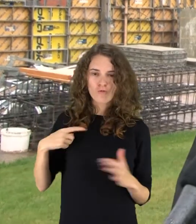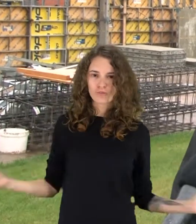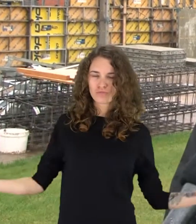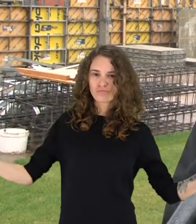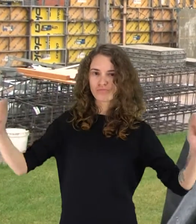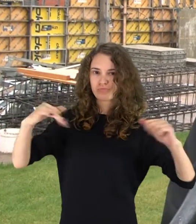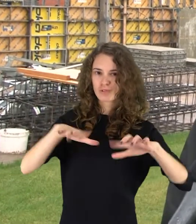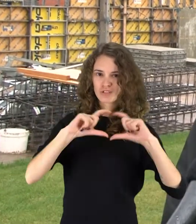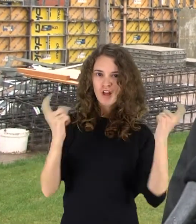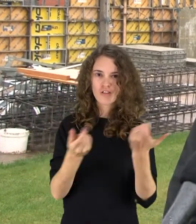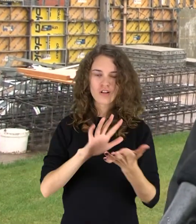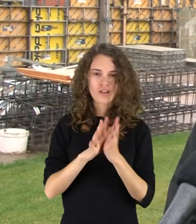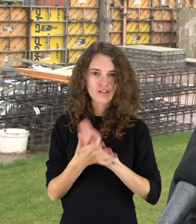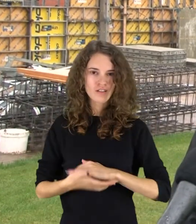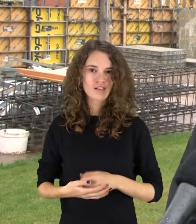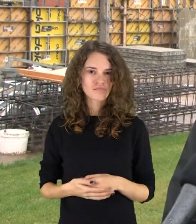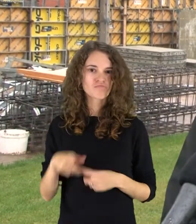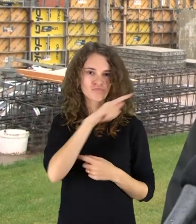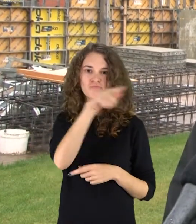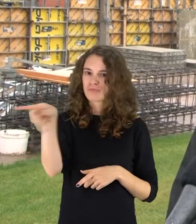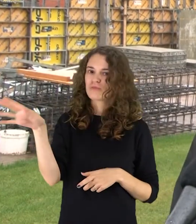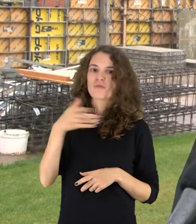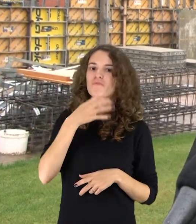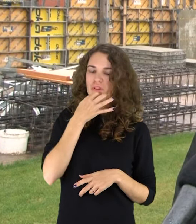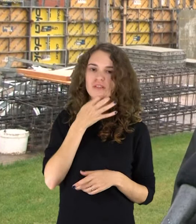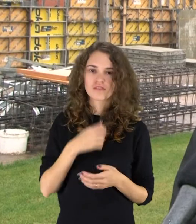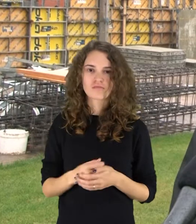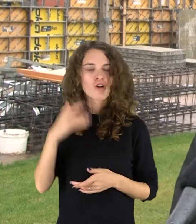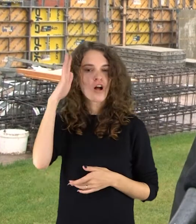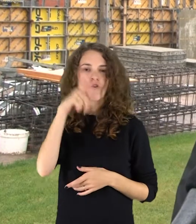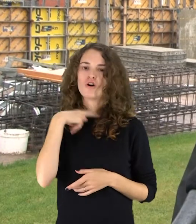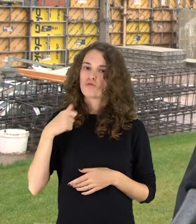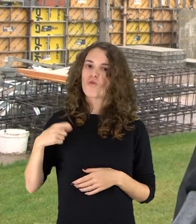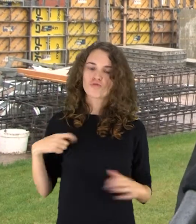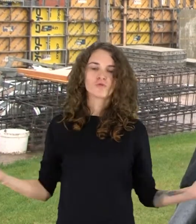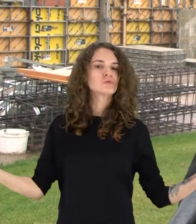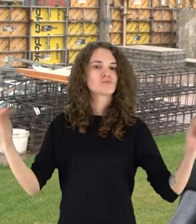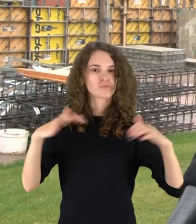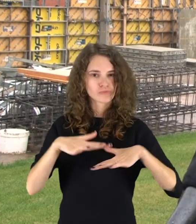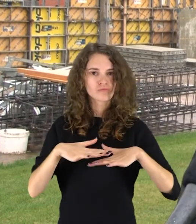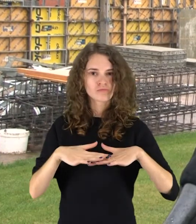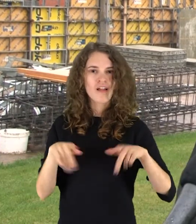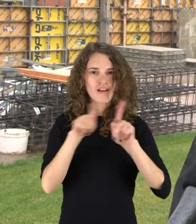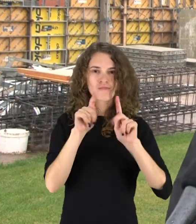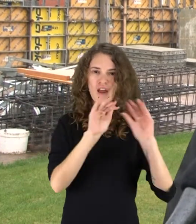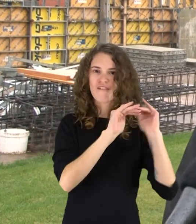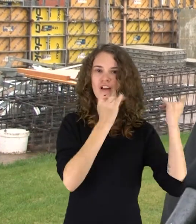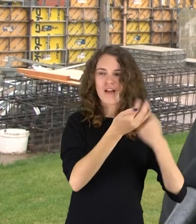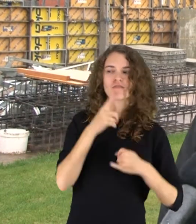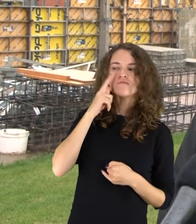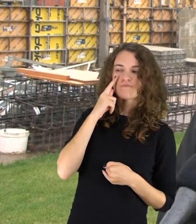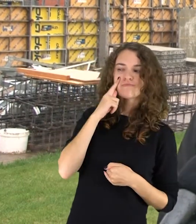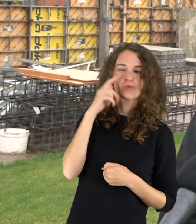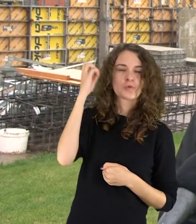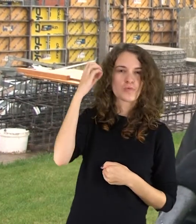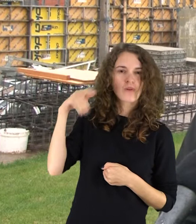žmonių, tai tikrai, geventojai iš mano regbėjų, tai manome, kad susilauksime nemažai ir žiūrova. Ko gero, tai į tai atkreip ir federacija